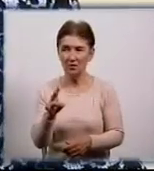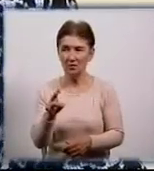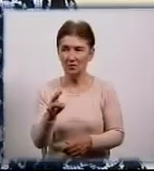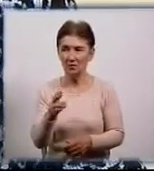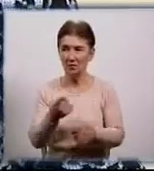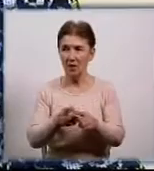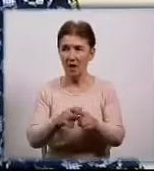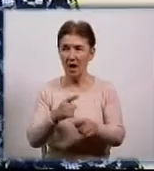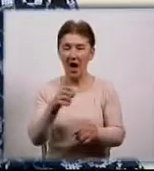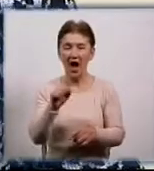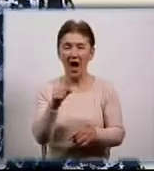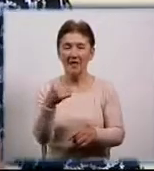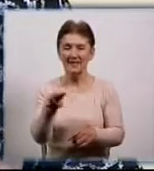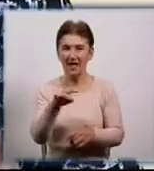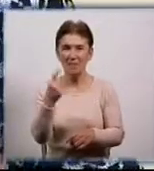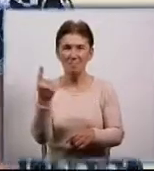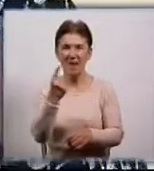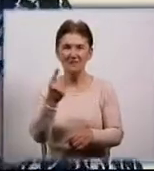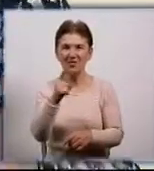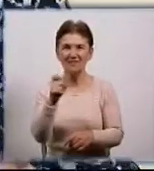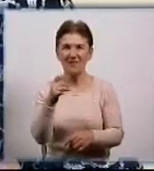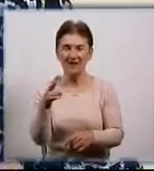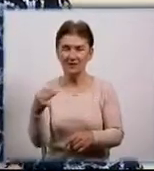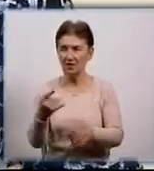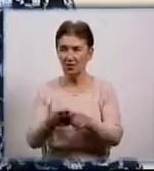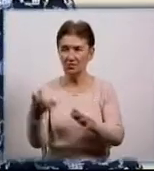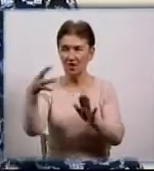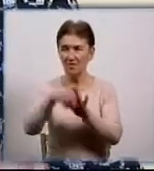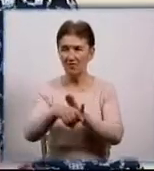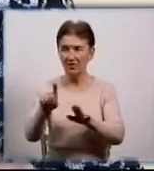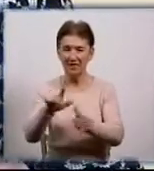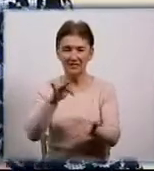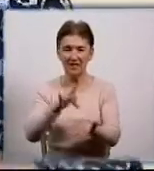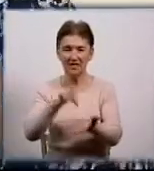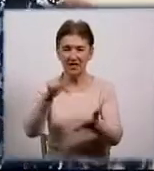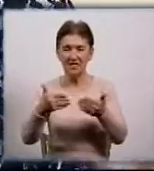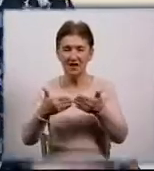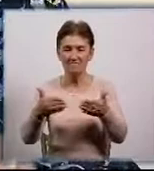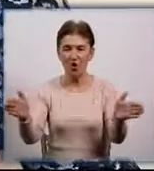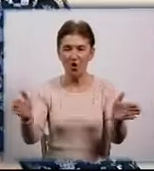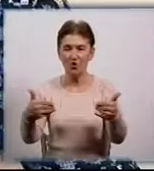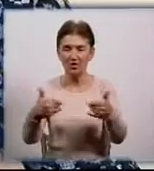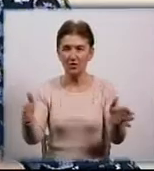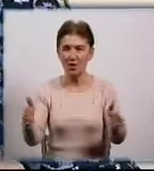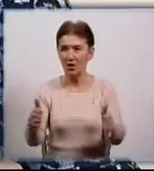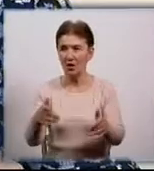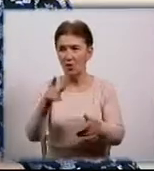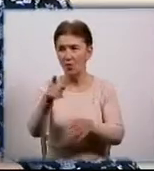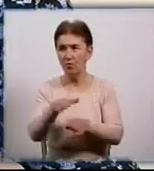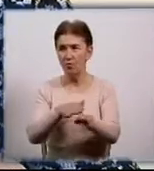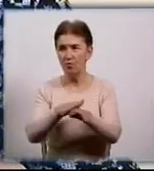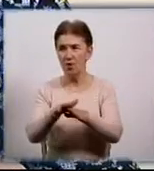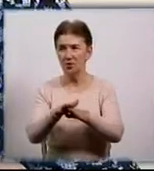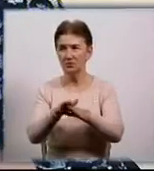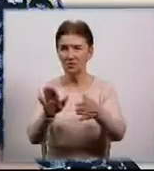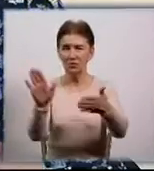Первозванного, який ми бачимо входячи в основні центральні ворота біля копілки з лівої сторони, він повністю покритий